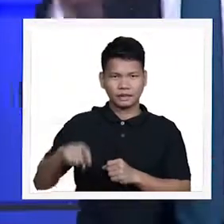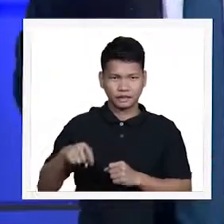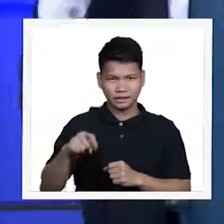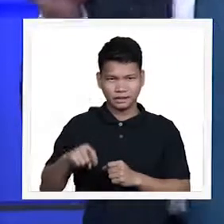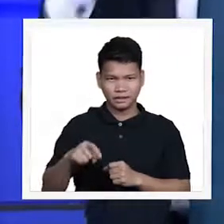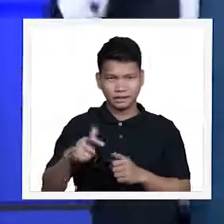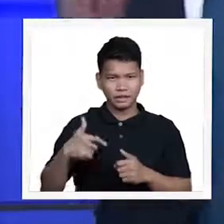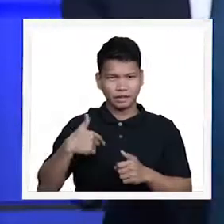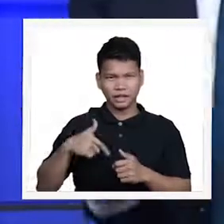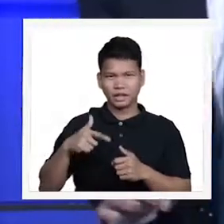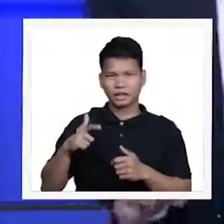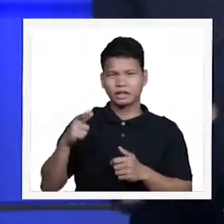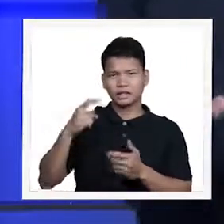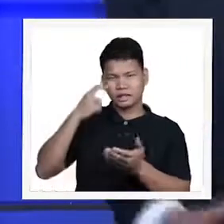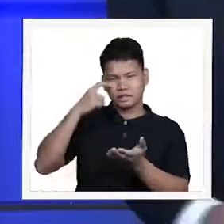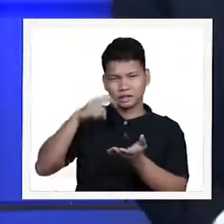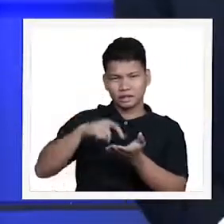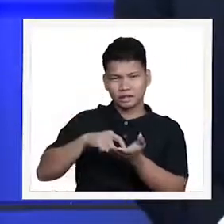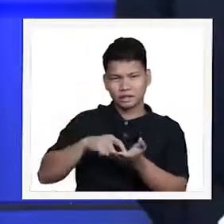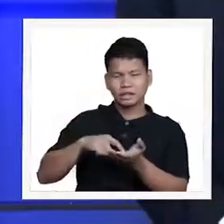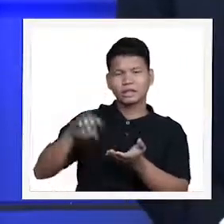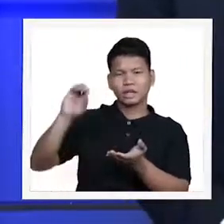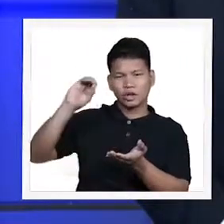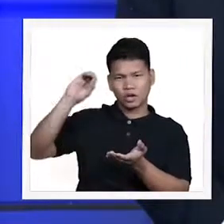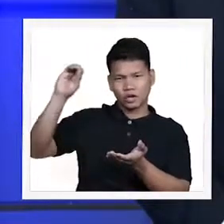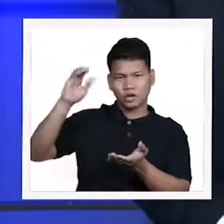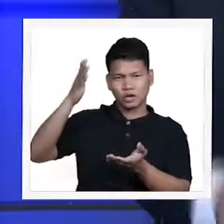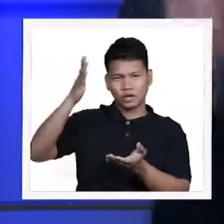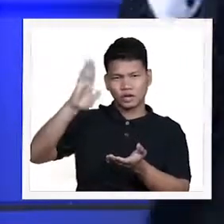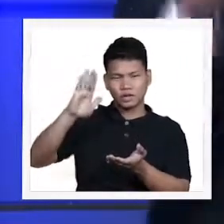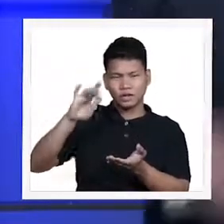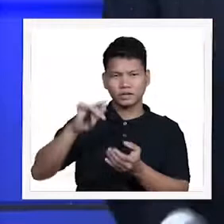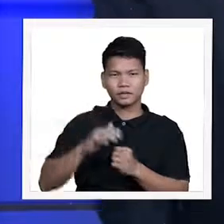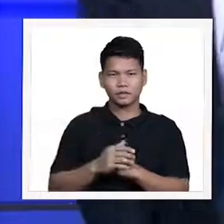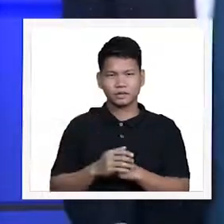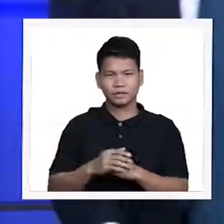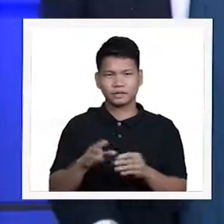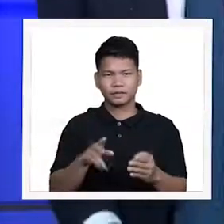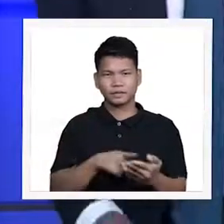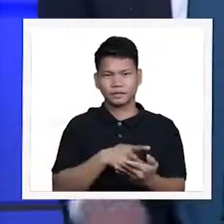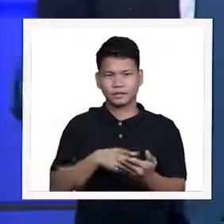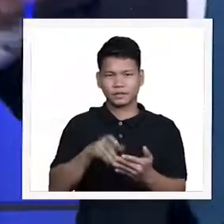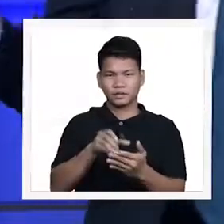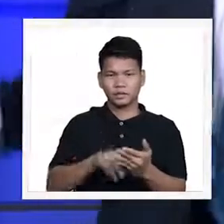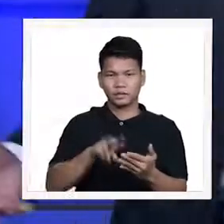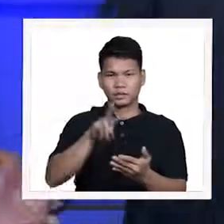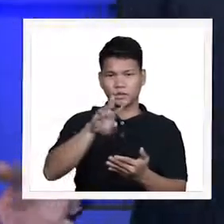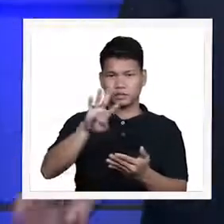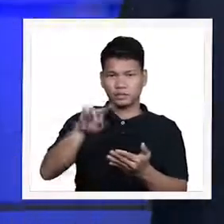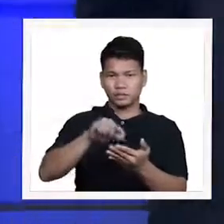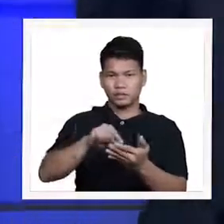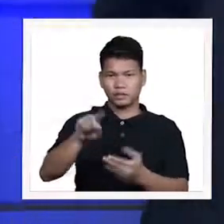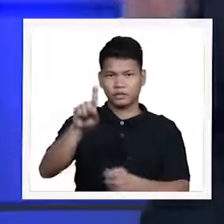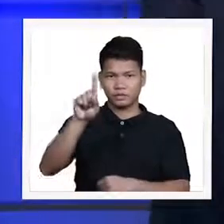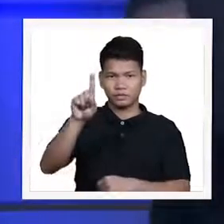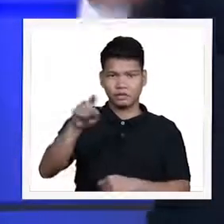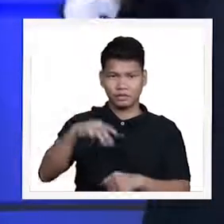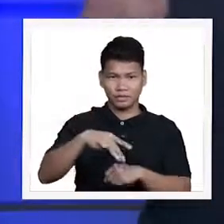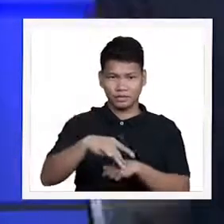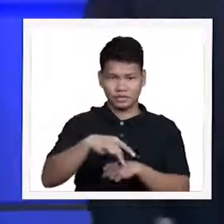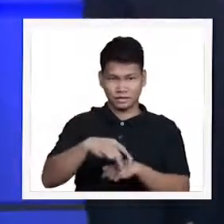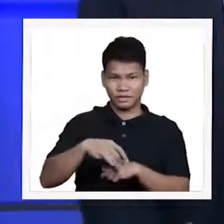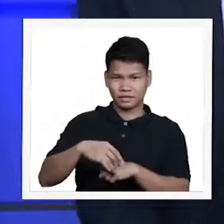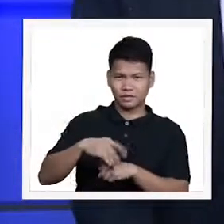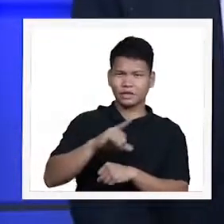let us recognize the ownership of God. Psalms 24 verse 1 nagsabi po ng ganito The earth